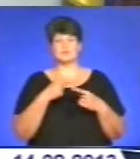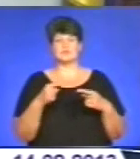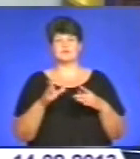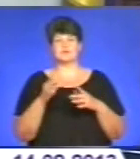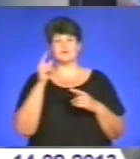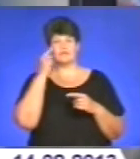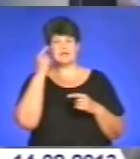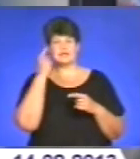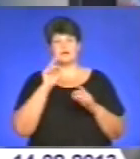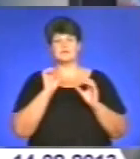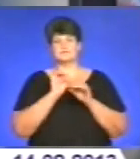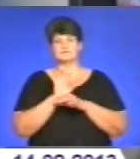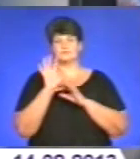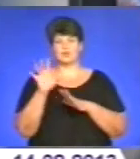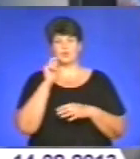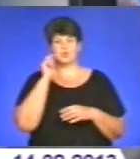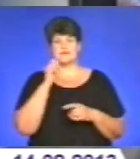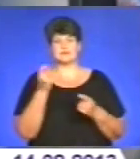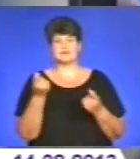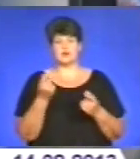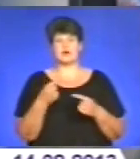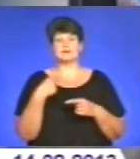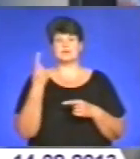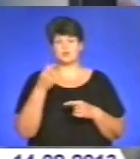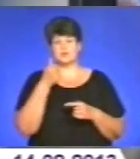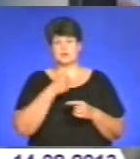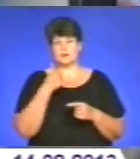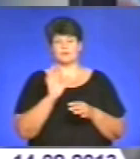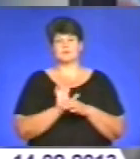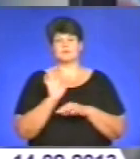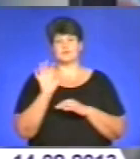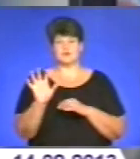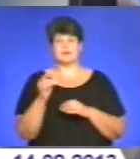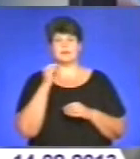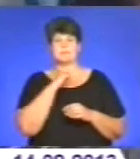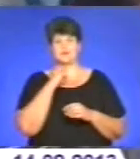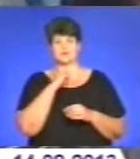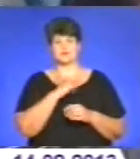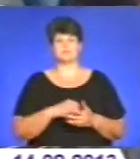туди вже везуть українські збіжджа, а наступного року Україна може почати експортувати у Китай м'ясо.